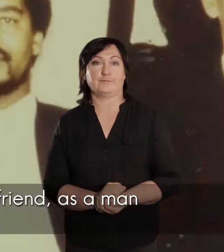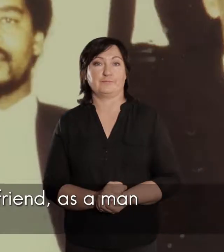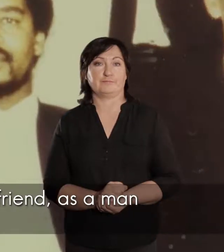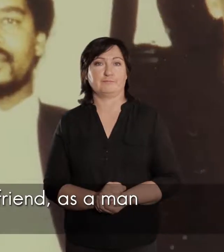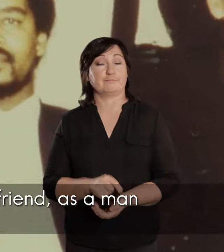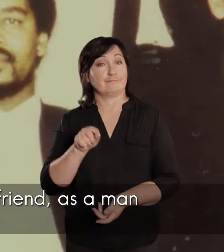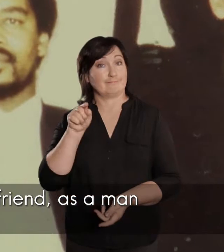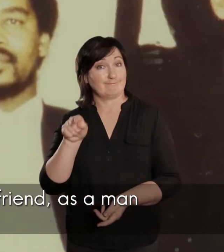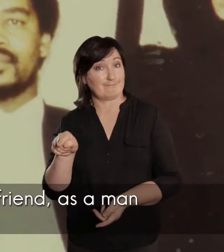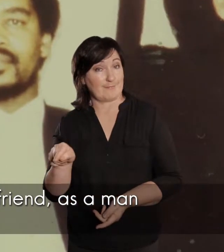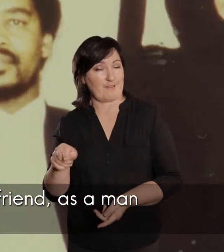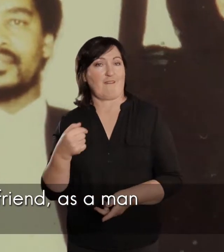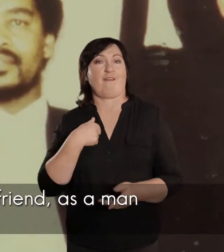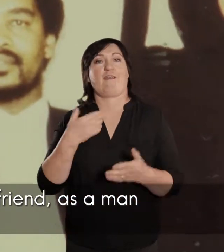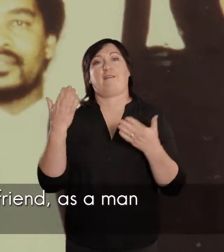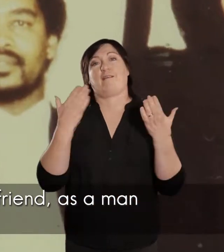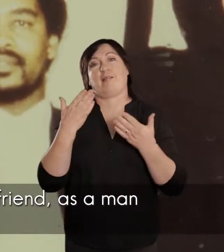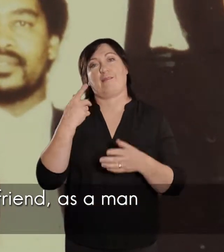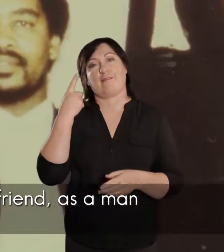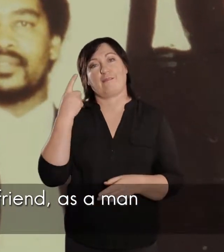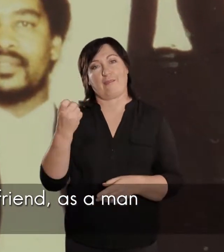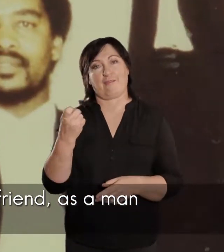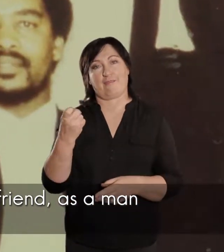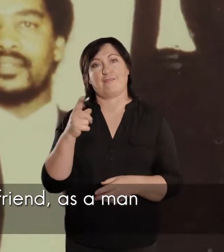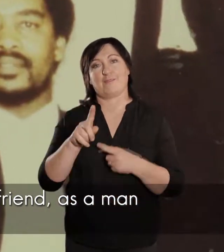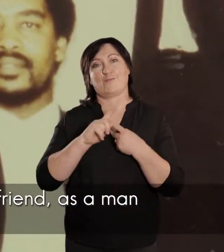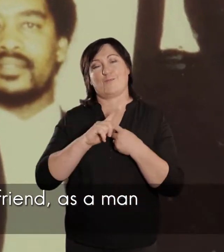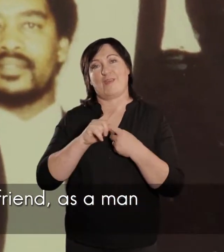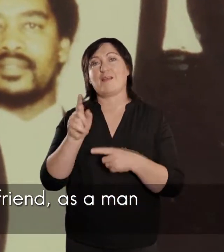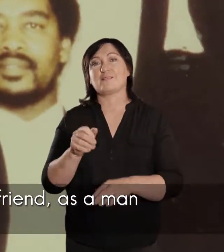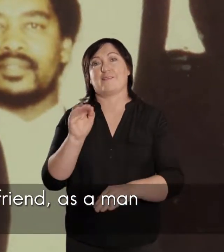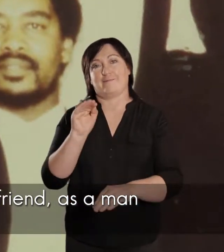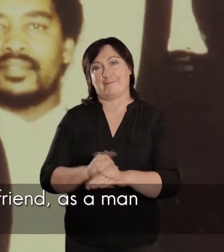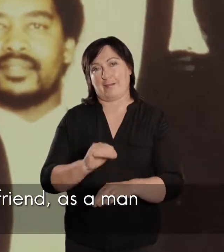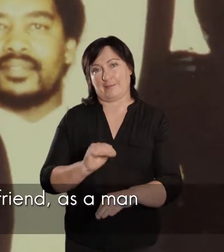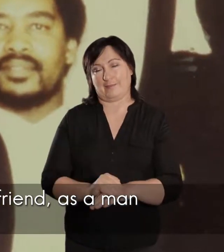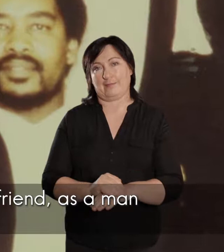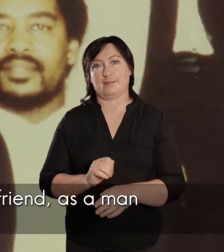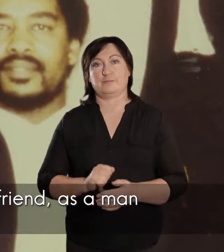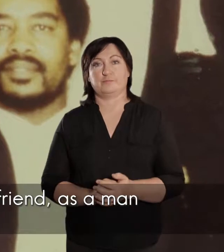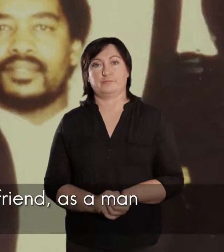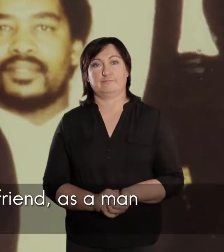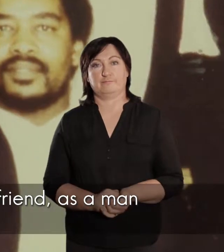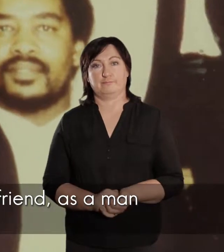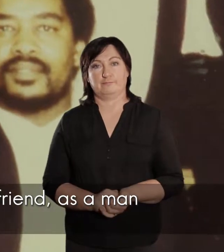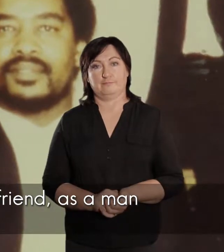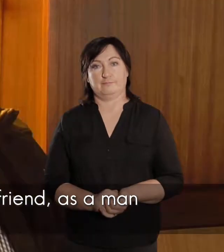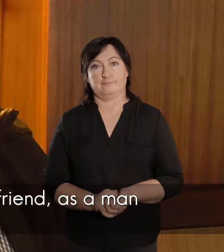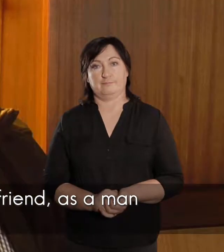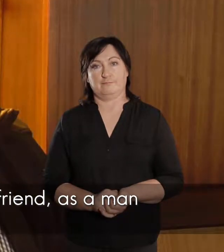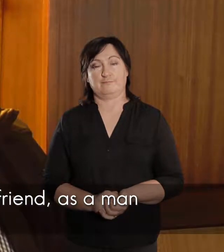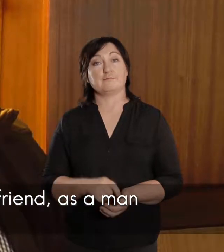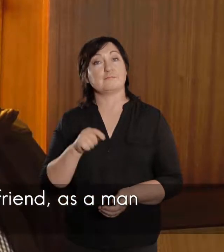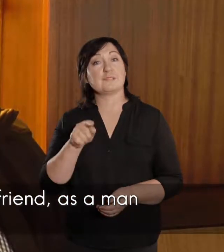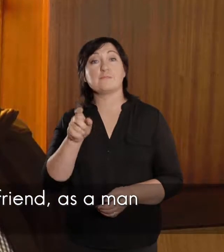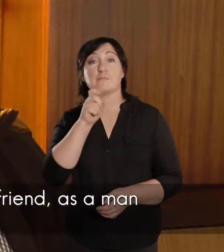En daar het ek om leer ken, as een vriend. As een man met